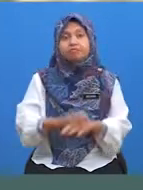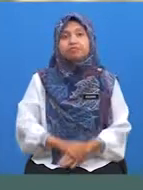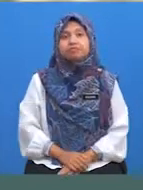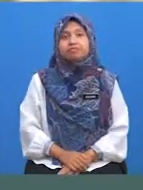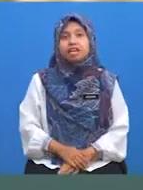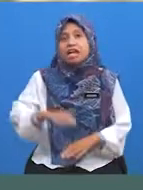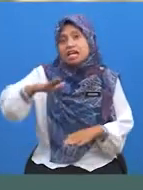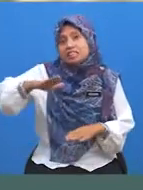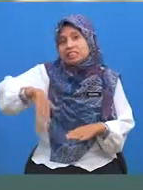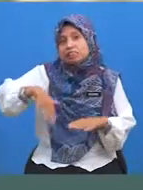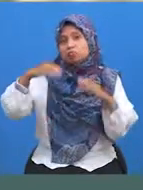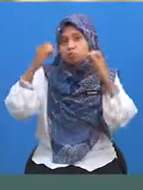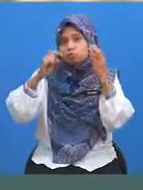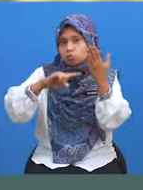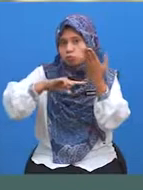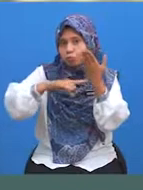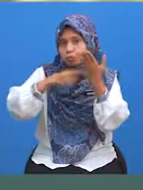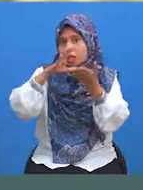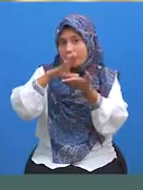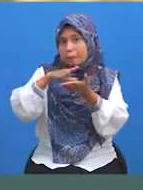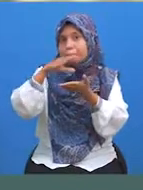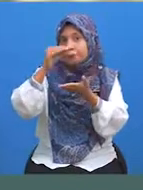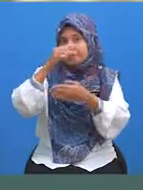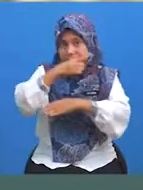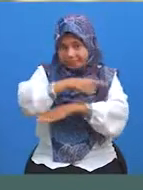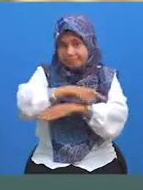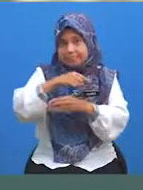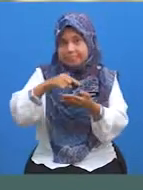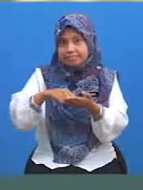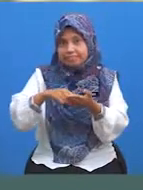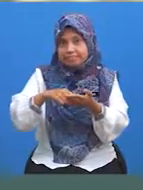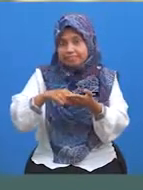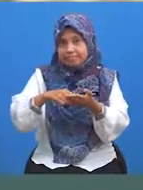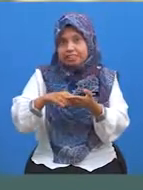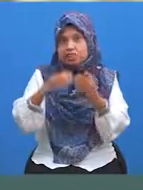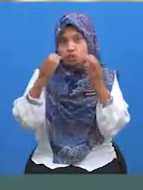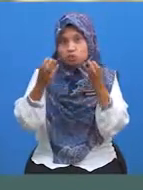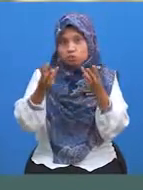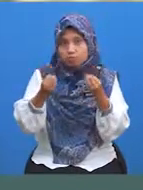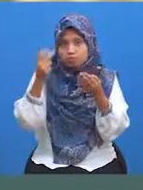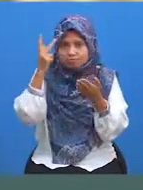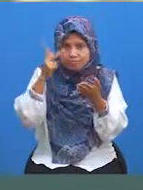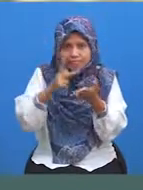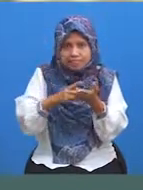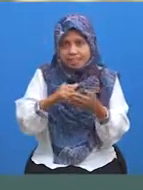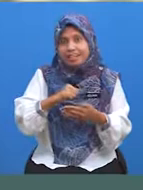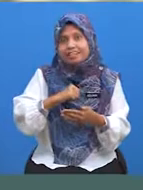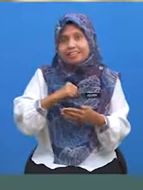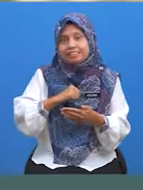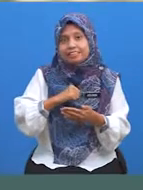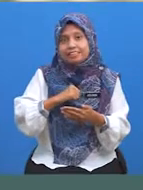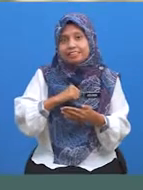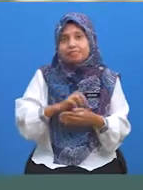Sebelum cikgu memulakan pembelajaran hari ini Izinkan cikgu memperkenalkan diri